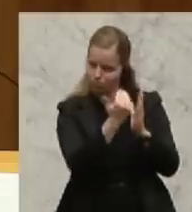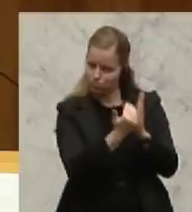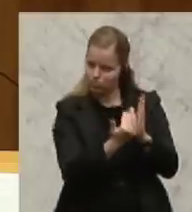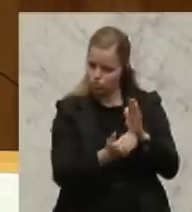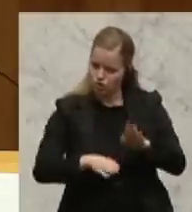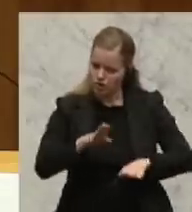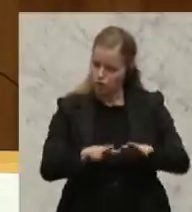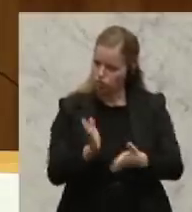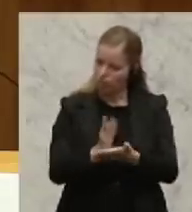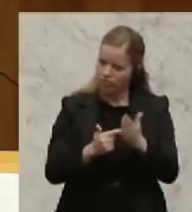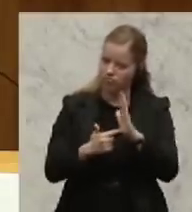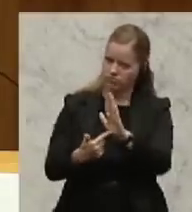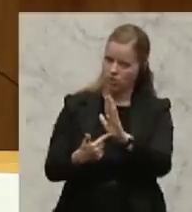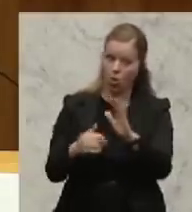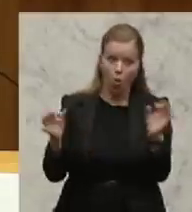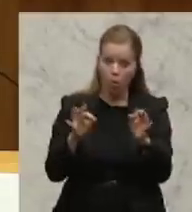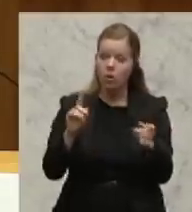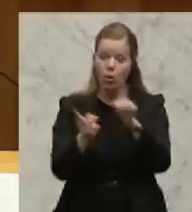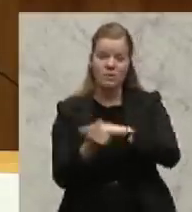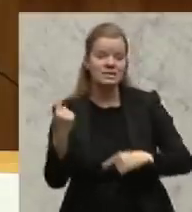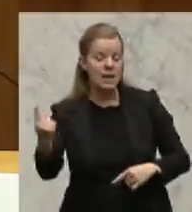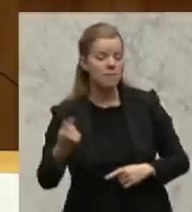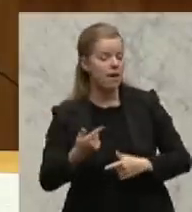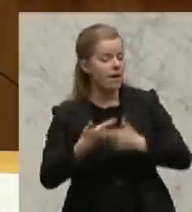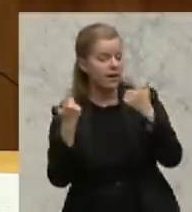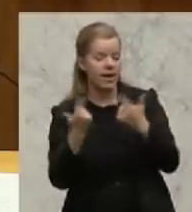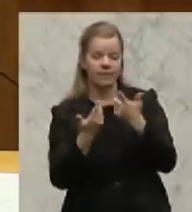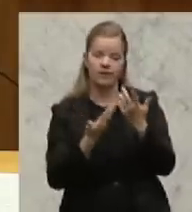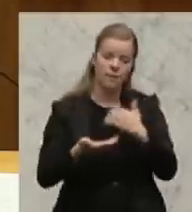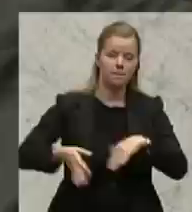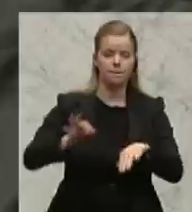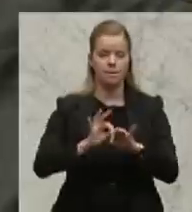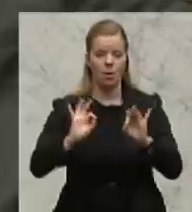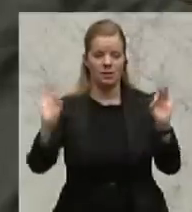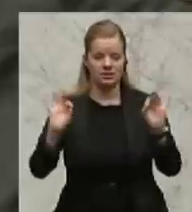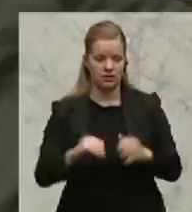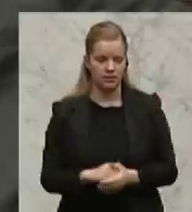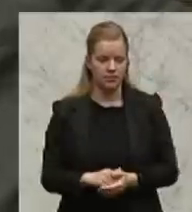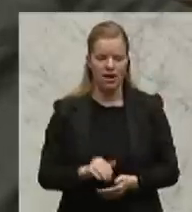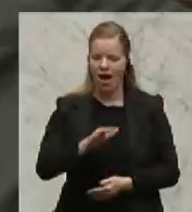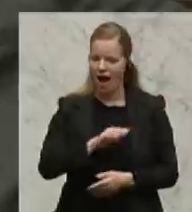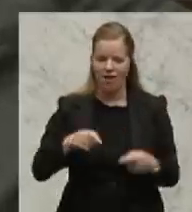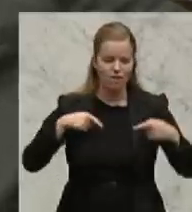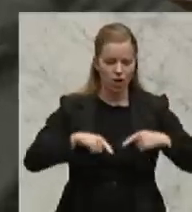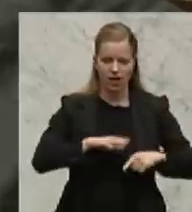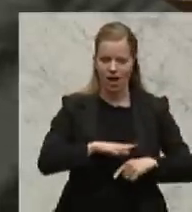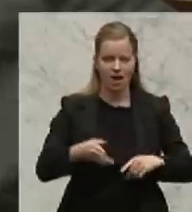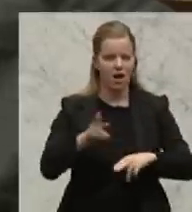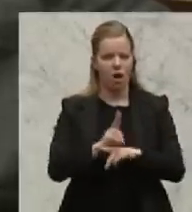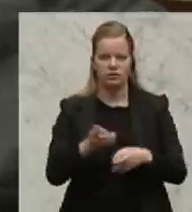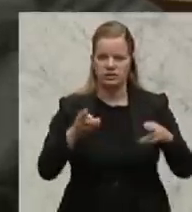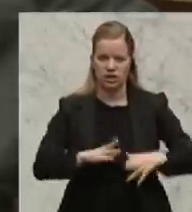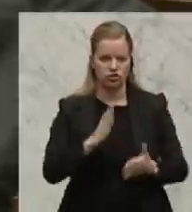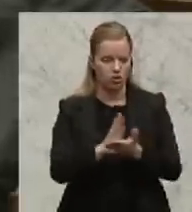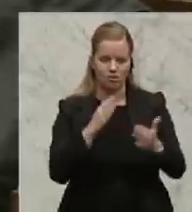wie es besser geht. Alle Vorstände und alle Aufsichtsräte, die Ihnen hier jetzt schon schadenweise davonlaufen, haben